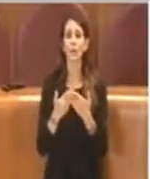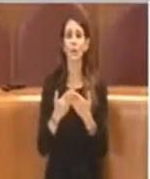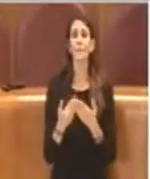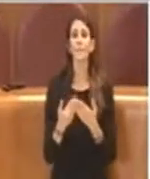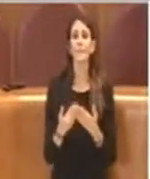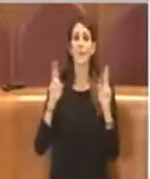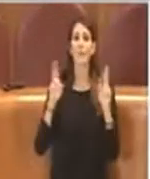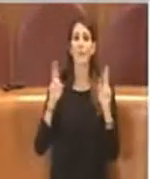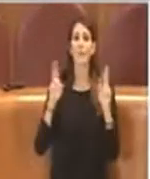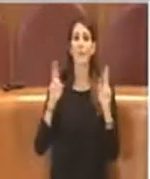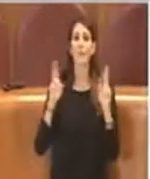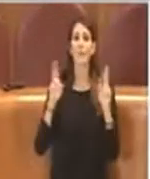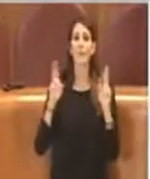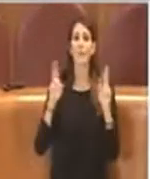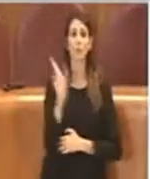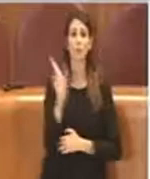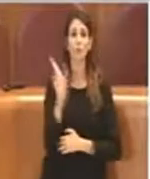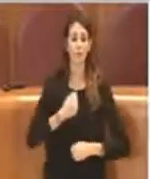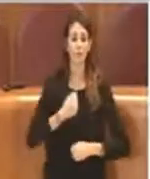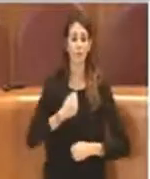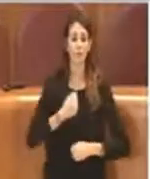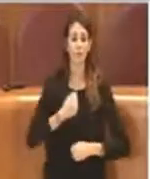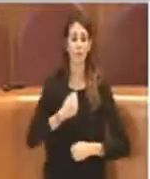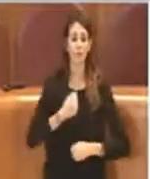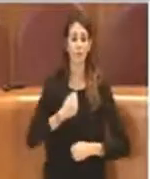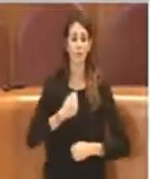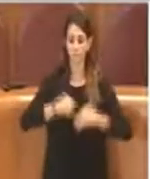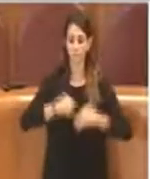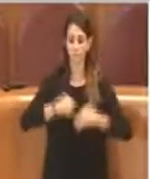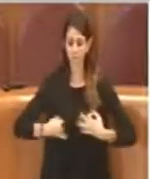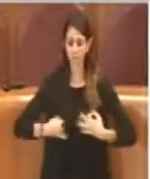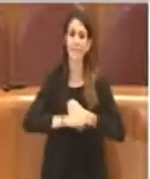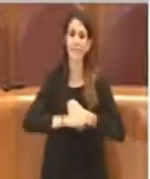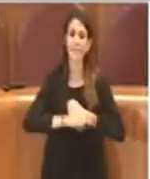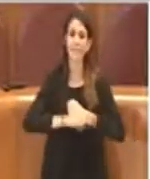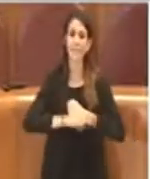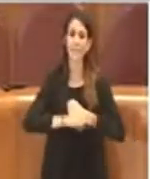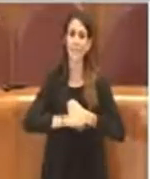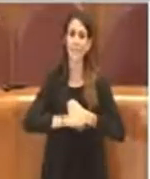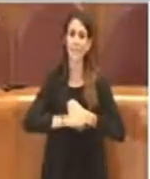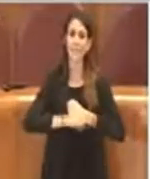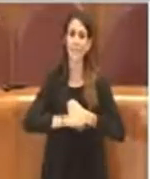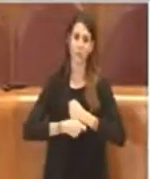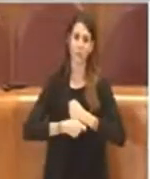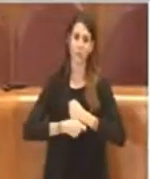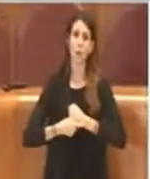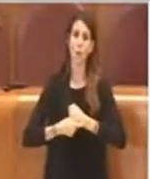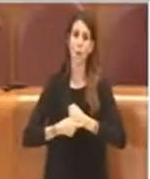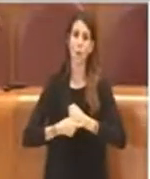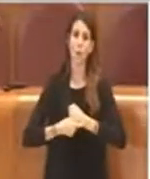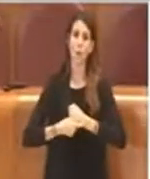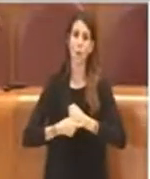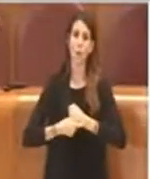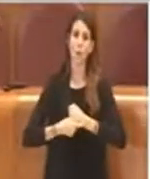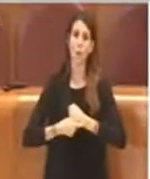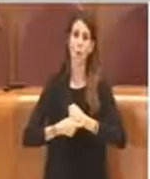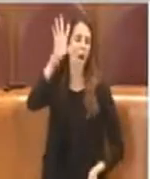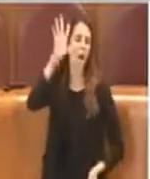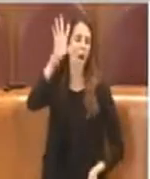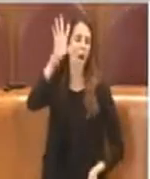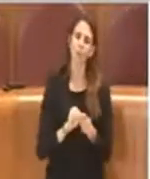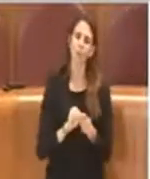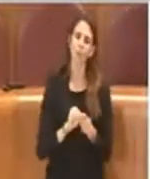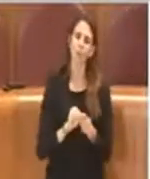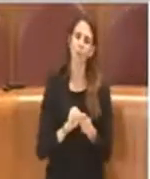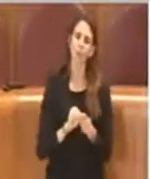il governo italiano si faccia in qualche modo portavoce di una questione che comunque vede uniti tutti i cittadini